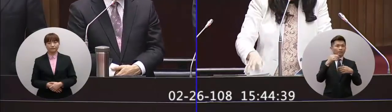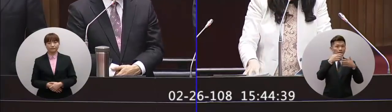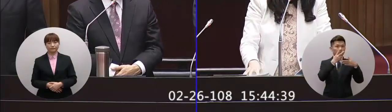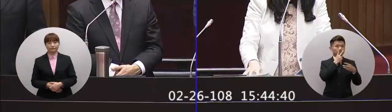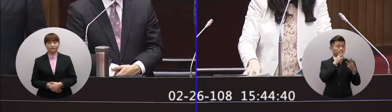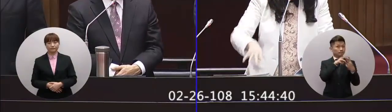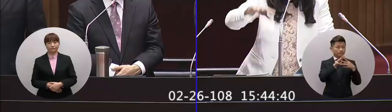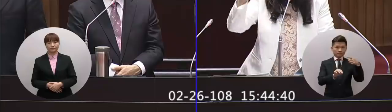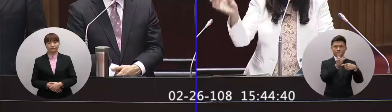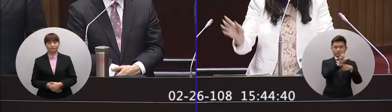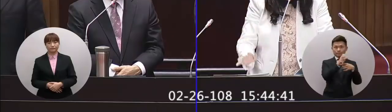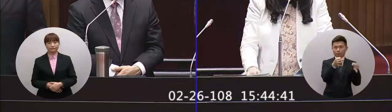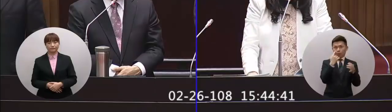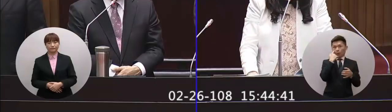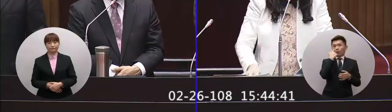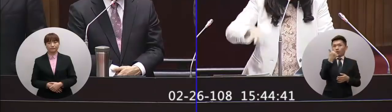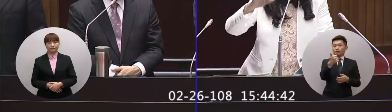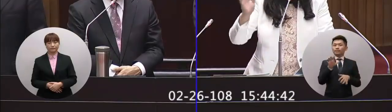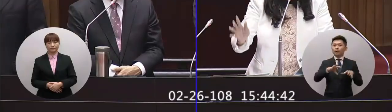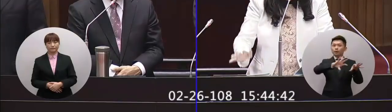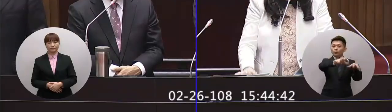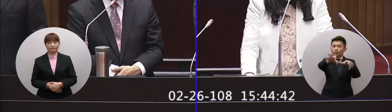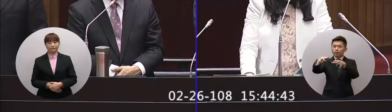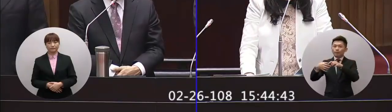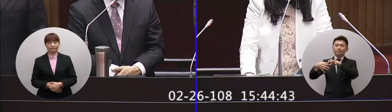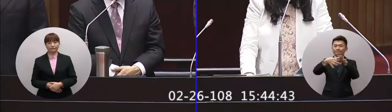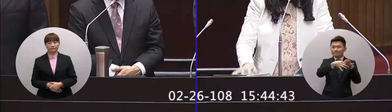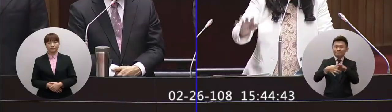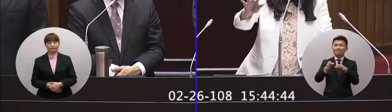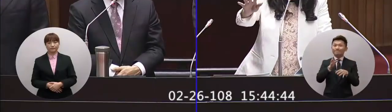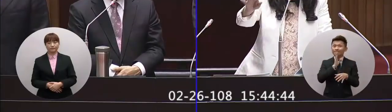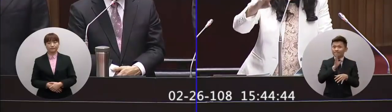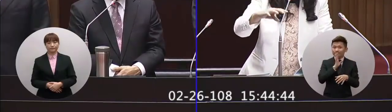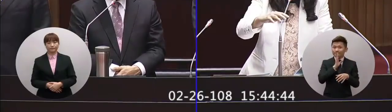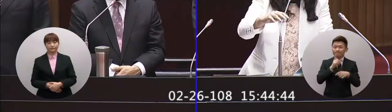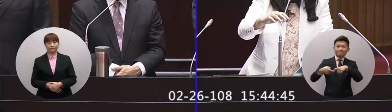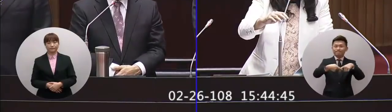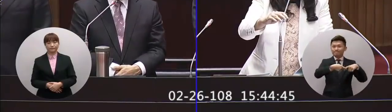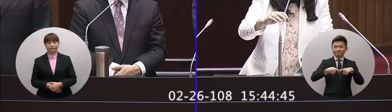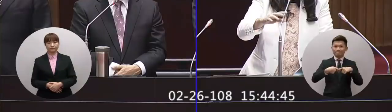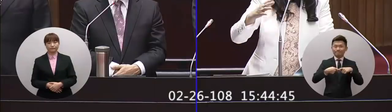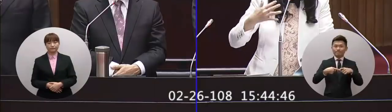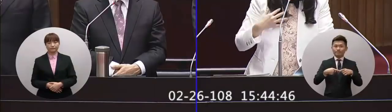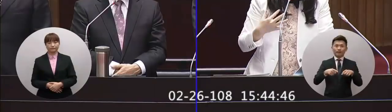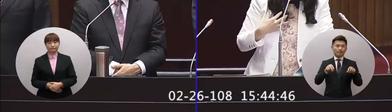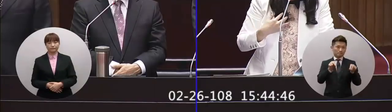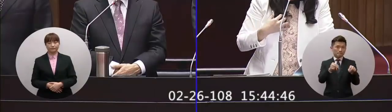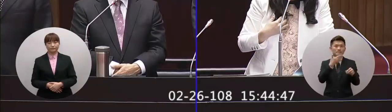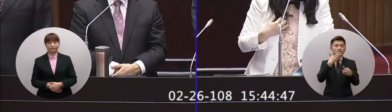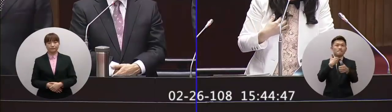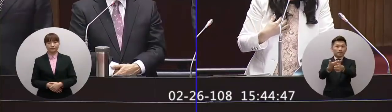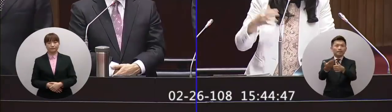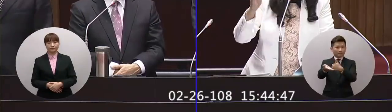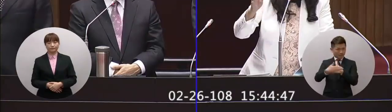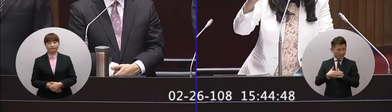那本席要問蘇院長了現在國家都在結盟現在都有關稅的問題對吧他們都結成自由貿易協定的體請問台灣